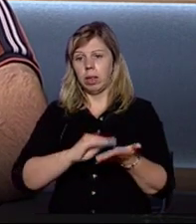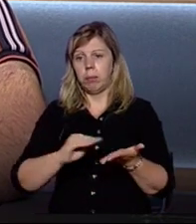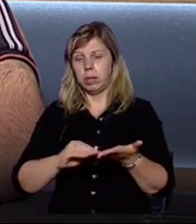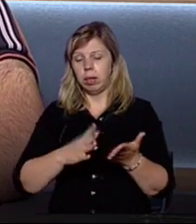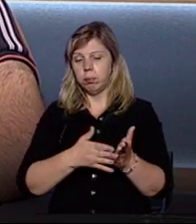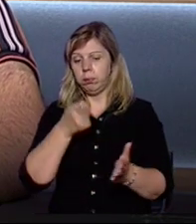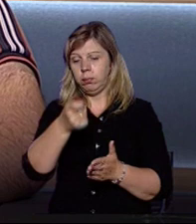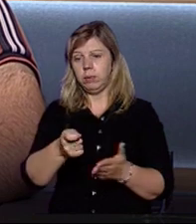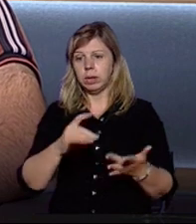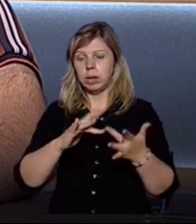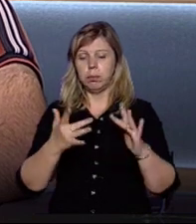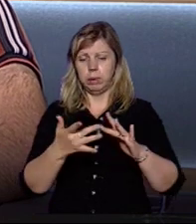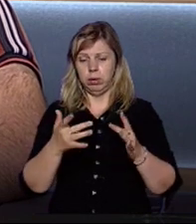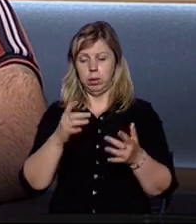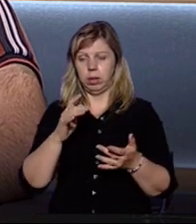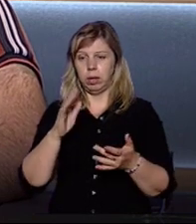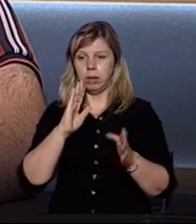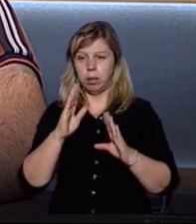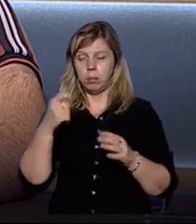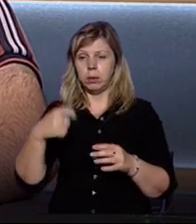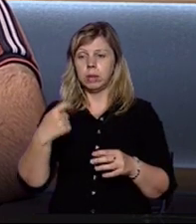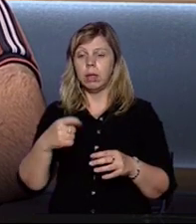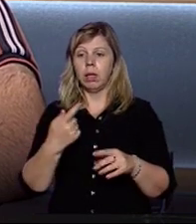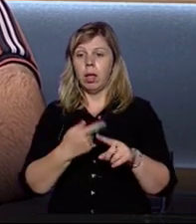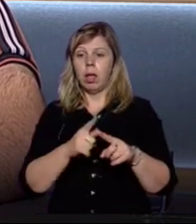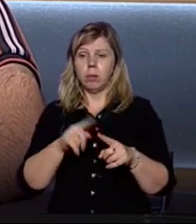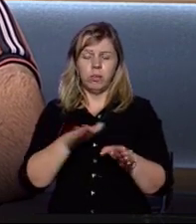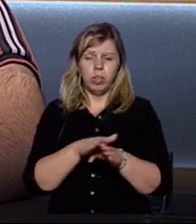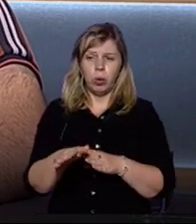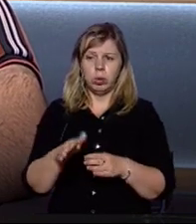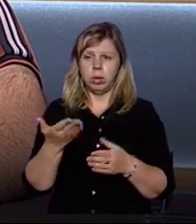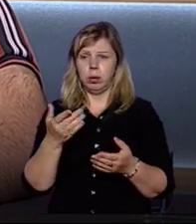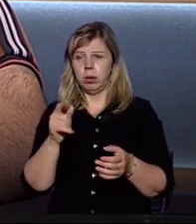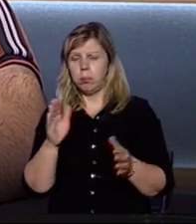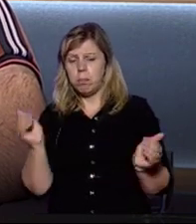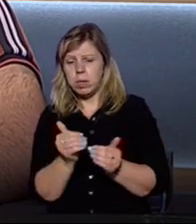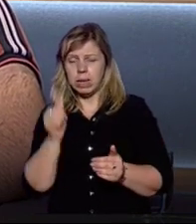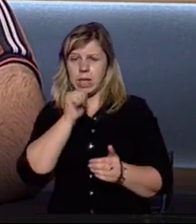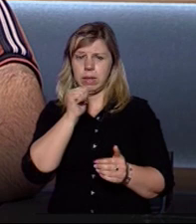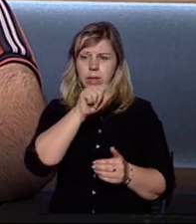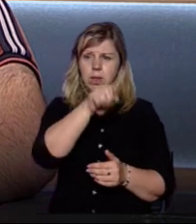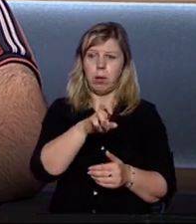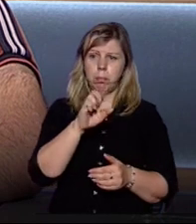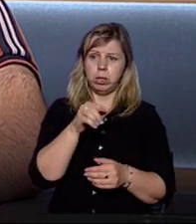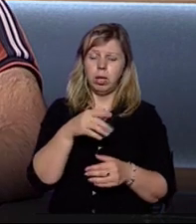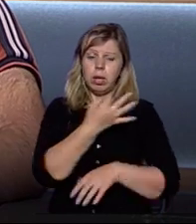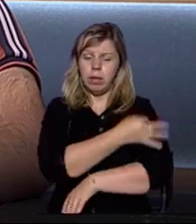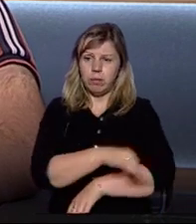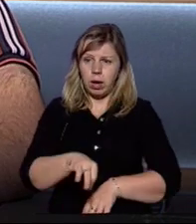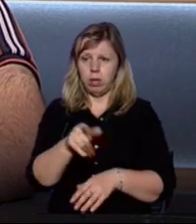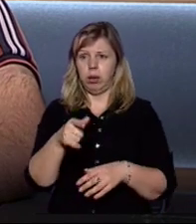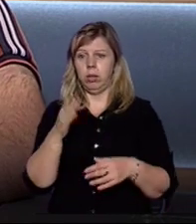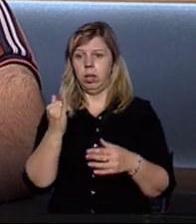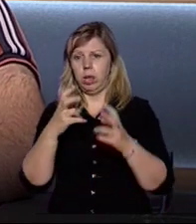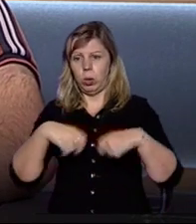петицію на сайті президента України, будуть виконуватися. Це буде як мінімум Бичков, як мінімум В'ясеня, як мінімум місто Рахове і